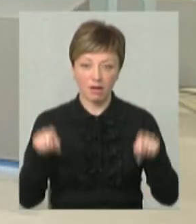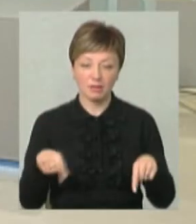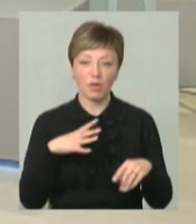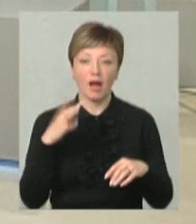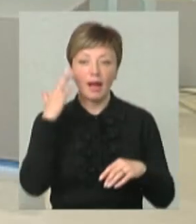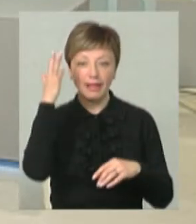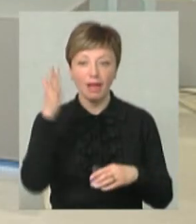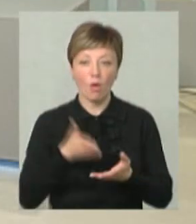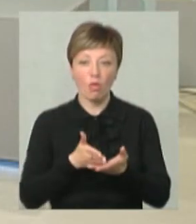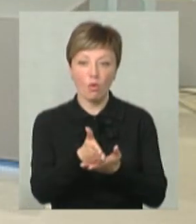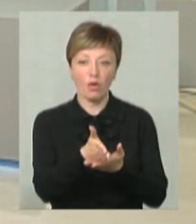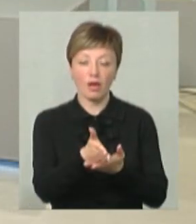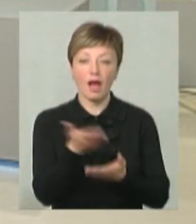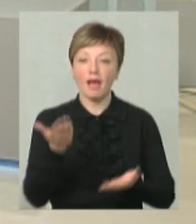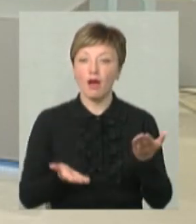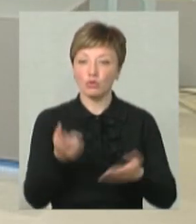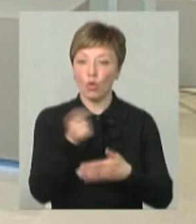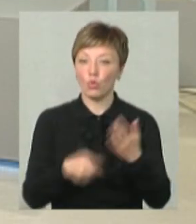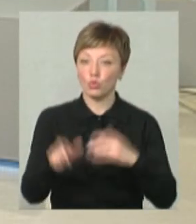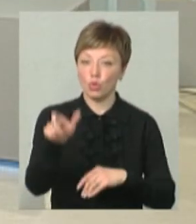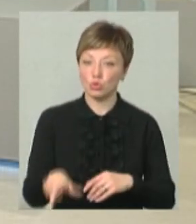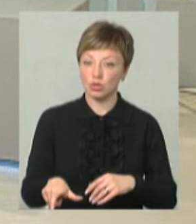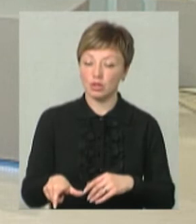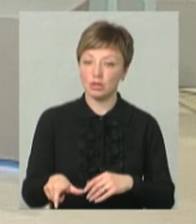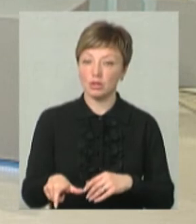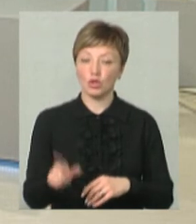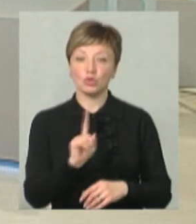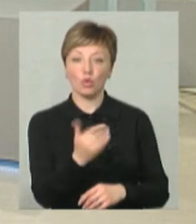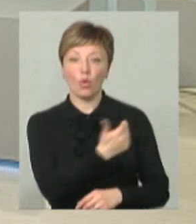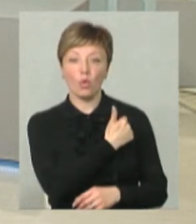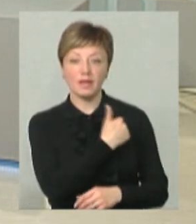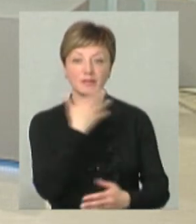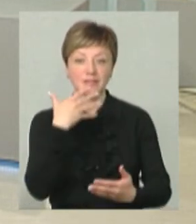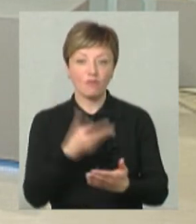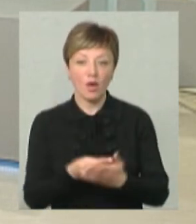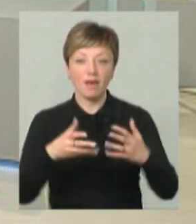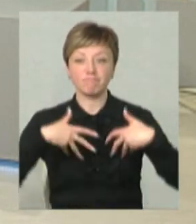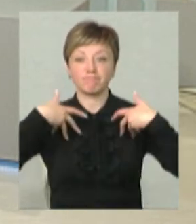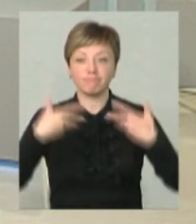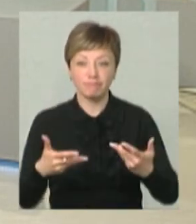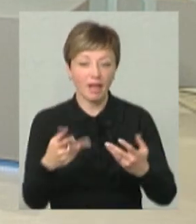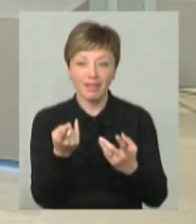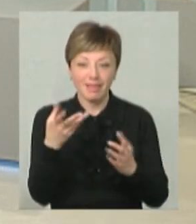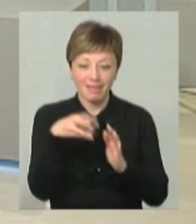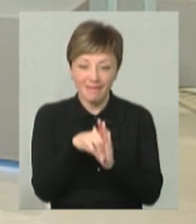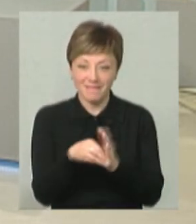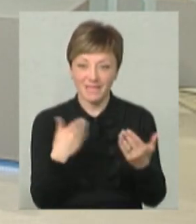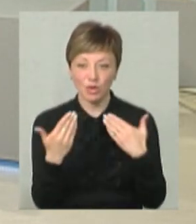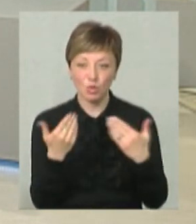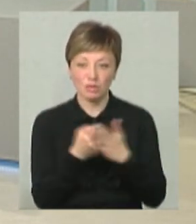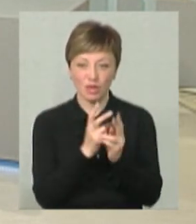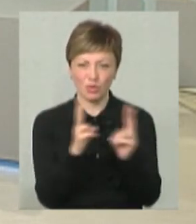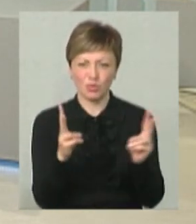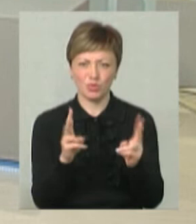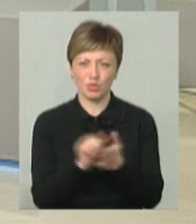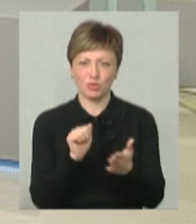ідеологія, і якщо художник хотів своє виразити, яке не відносилося до того, то його